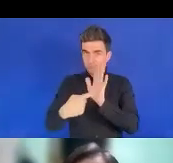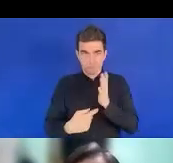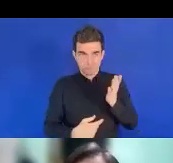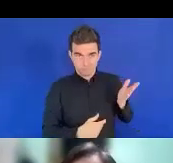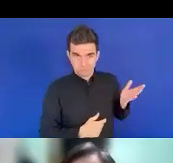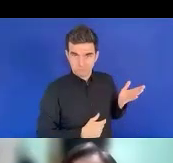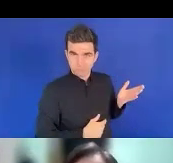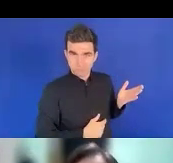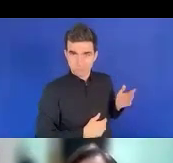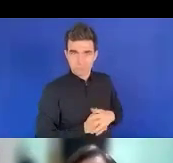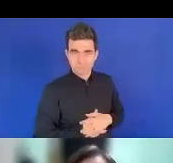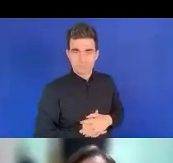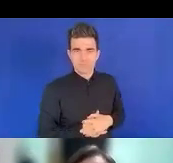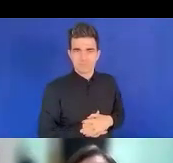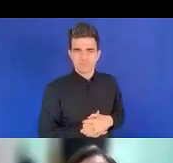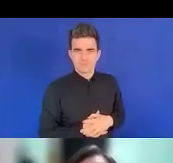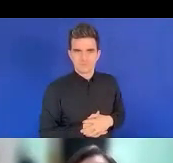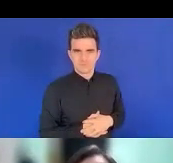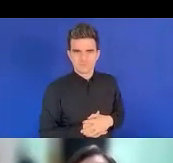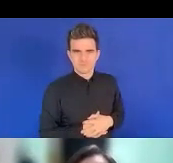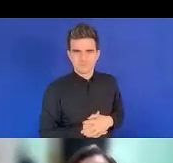est-ce que vous pouvez jouer la vidéo ?